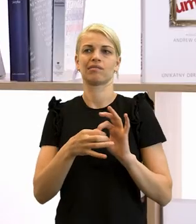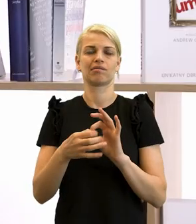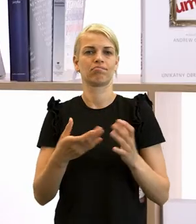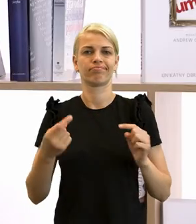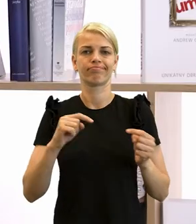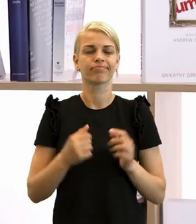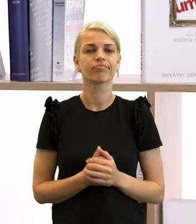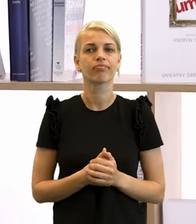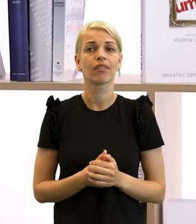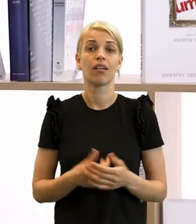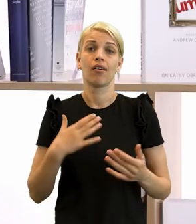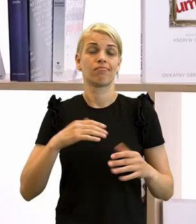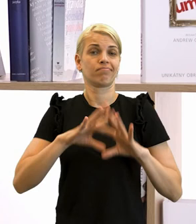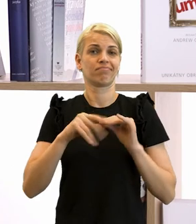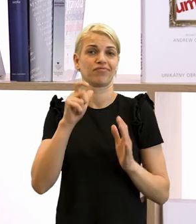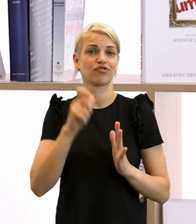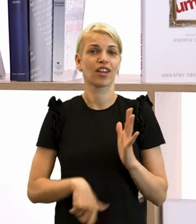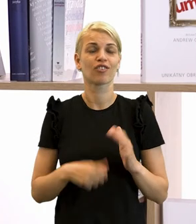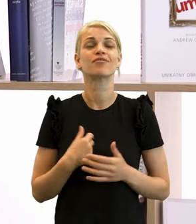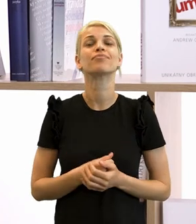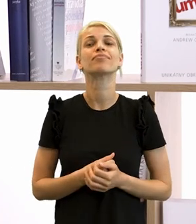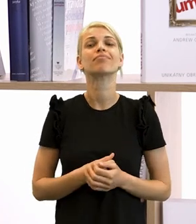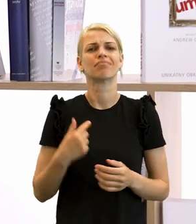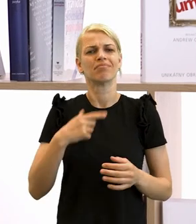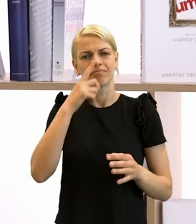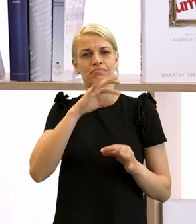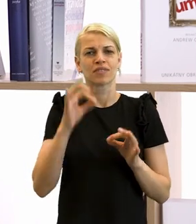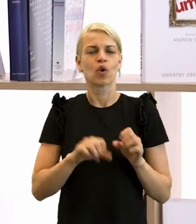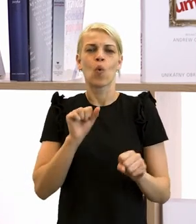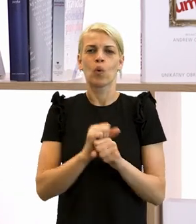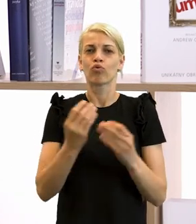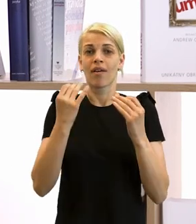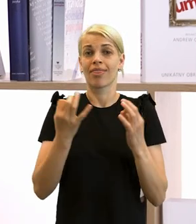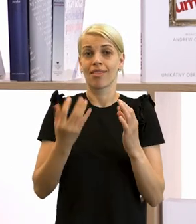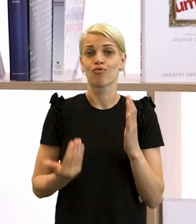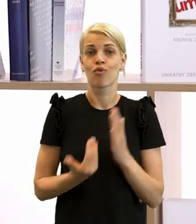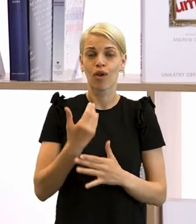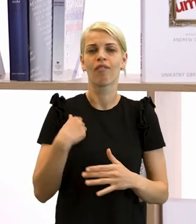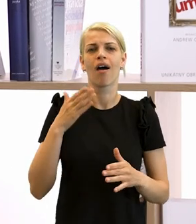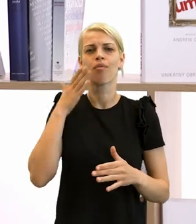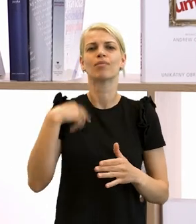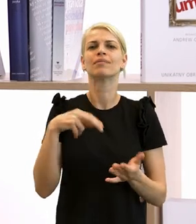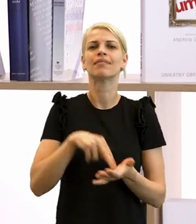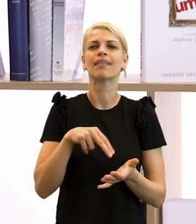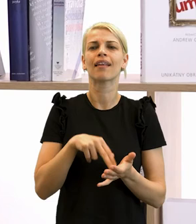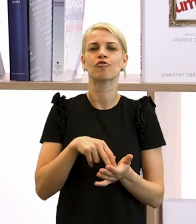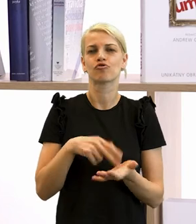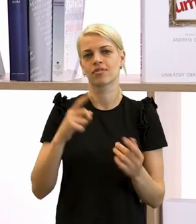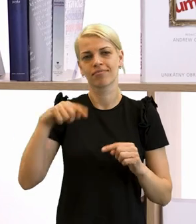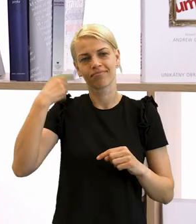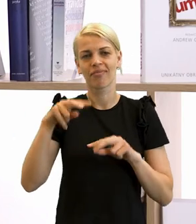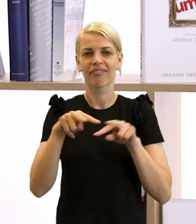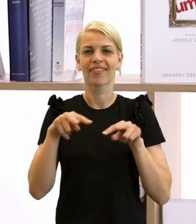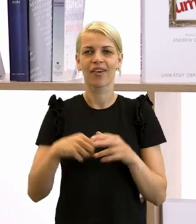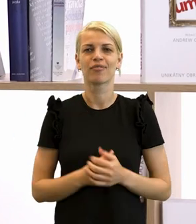To je na dnes mojej strany všetko. Som presvedčený, že ste sa naučili opäť niečo nové a budem sa tešiť na vás niekedy v nejakom